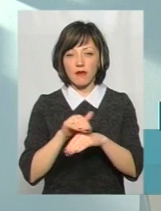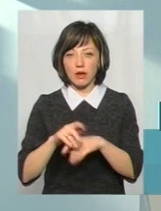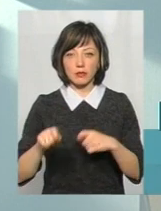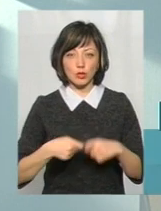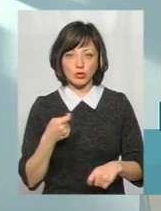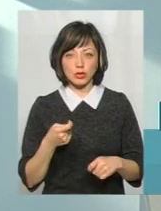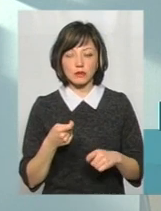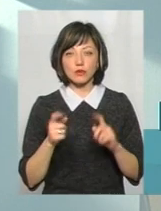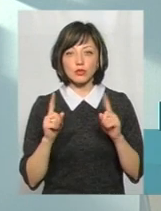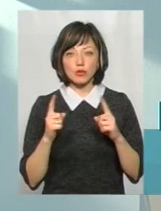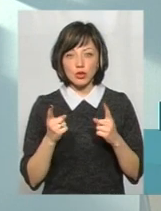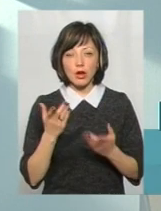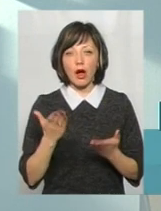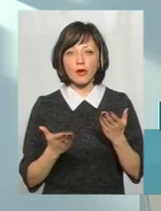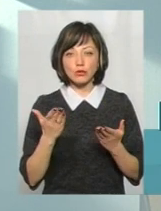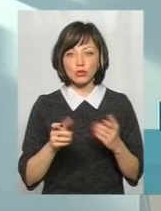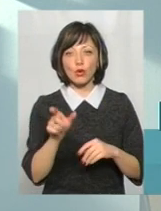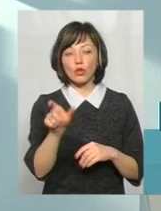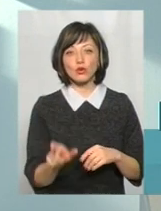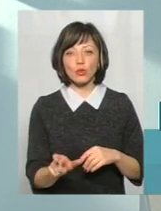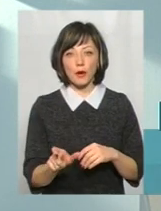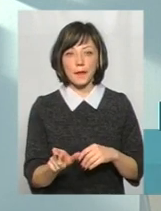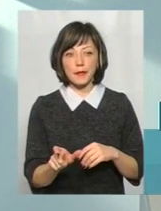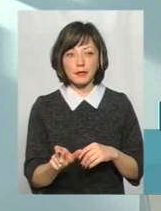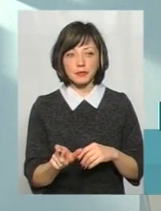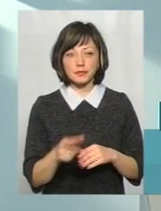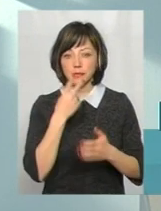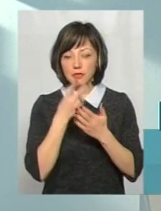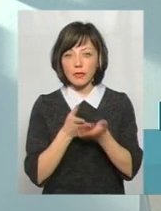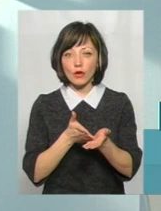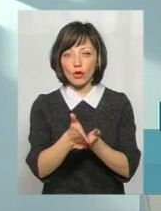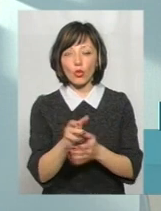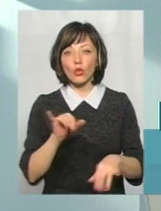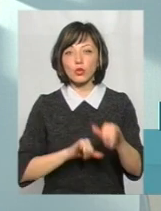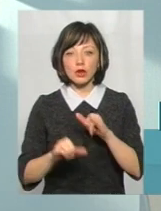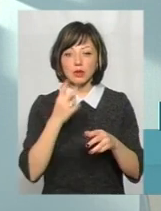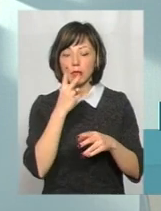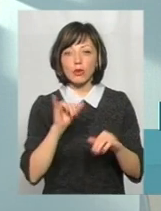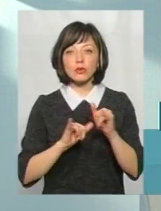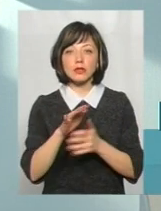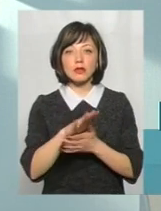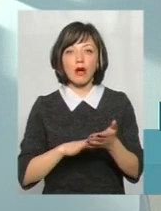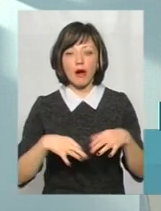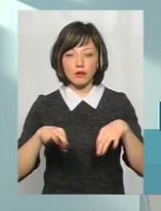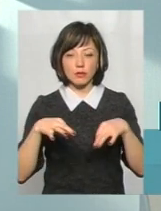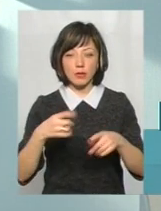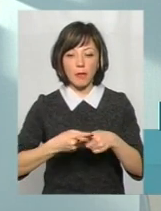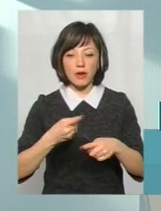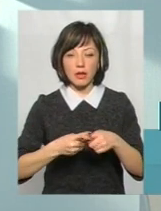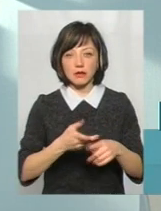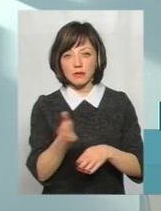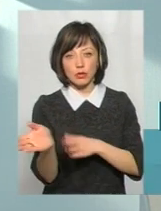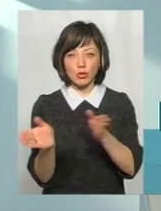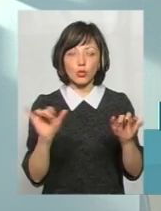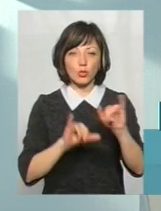правопорушників. Тому що, навіть якщо особа нам вказує напрям руху, то вона ж не бачить, куди далі поїхав автомобіль, на якому перехресті він